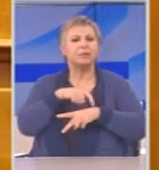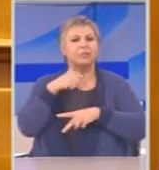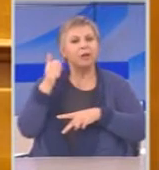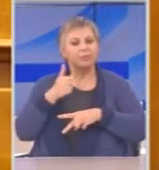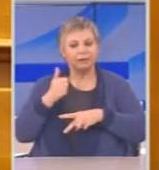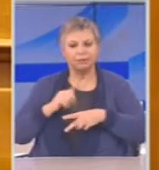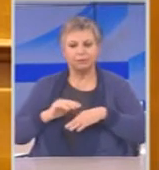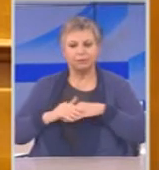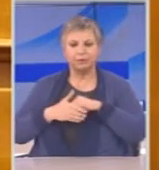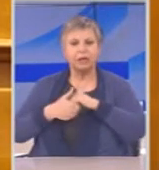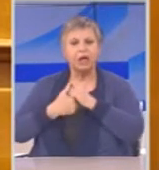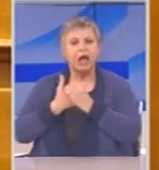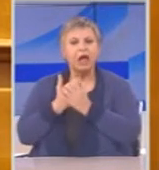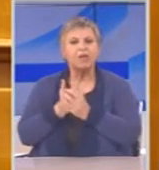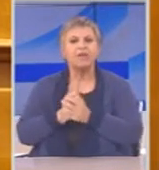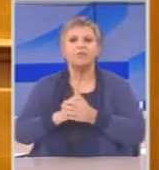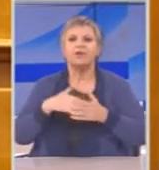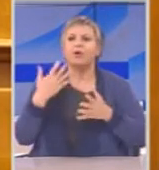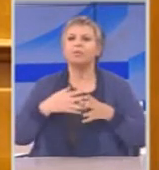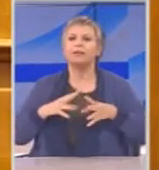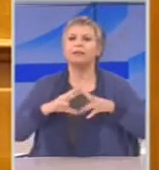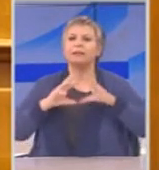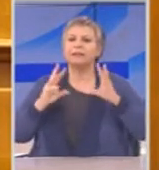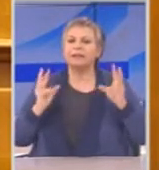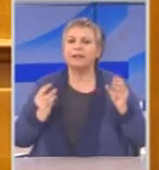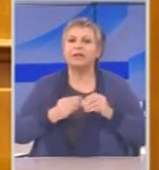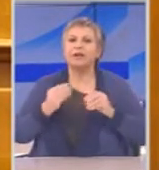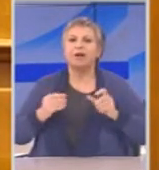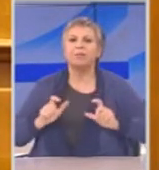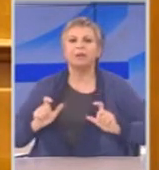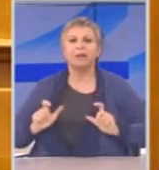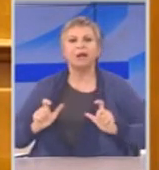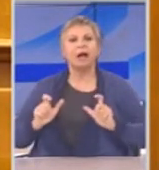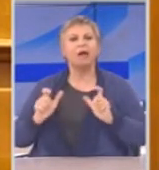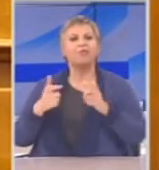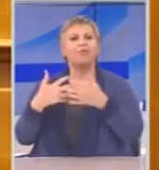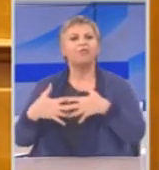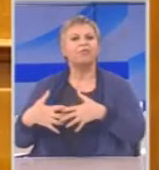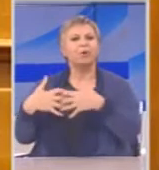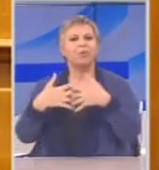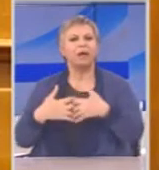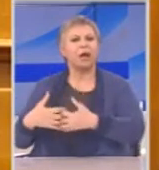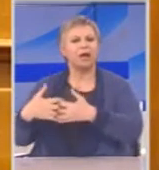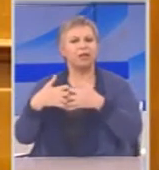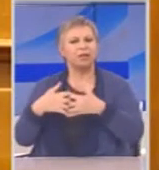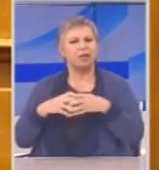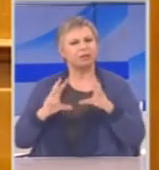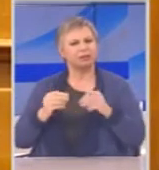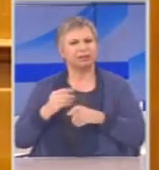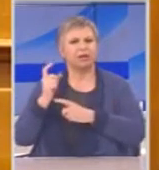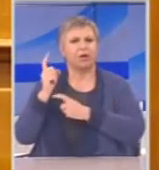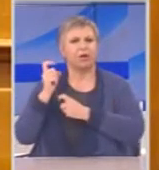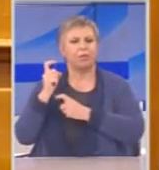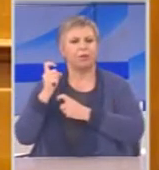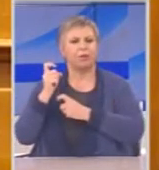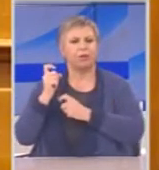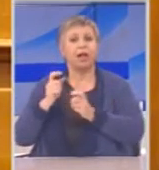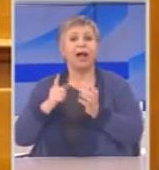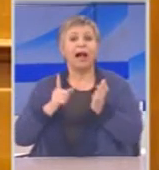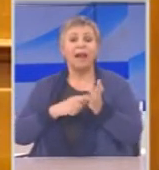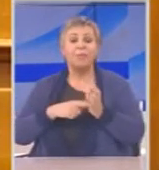και είναι ωραίο που ακούμε όλοι να βοηθήσουμε την αμυντική μας βιομηχανία αλλά πρέπει να την βοηθήσουμε θα πρέπει να συγκροτήσουμε το Συμβούλιο της